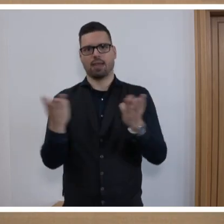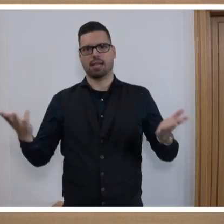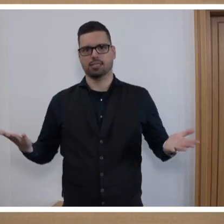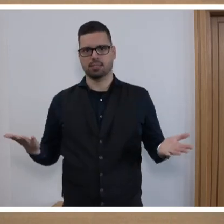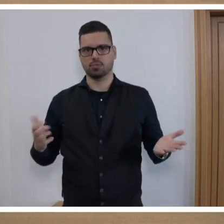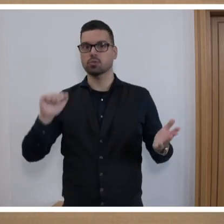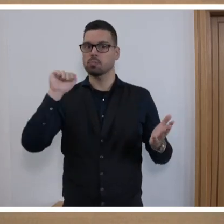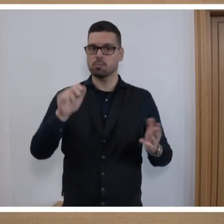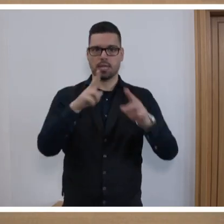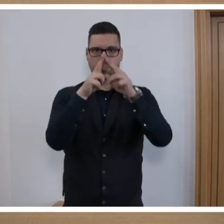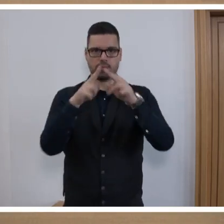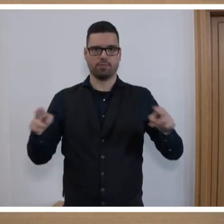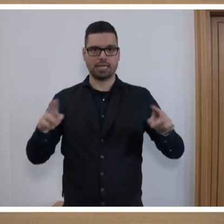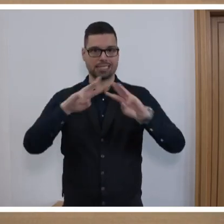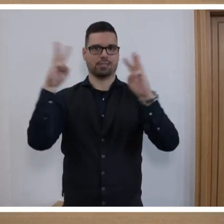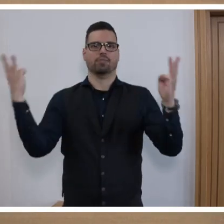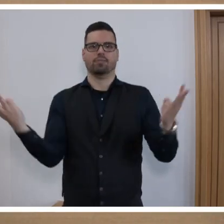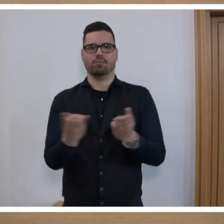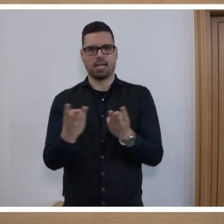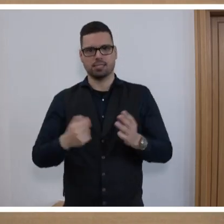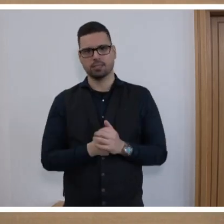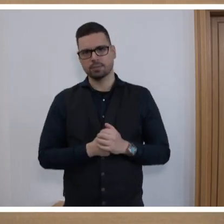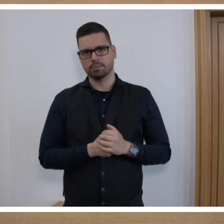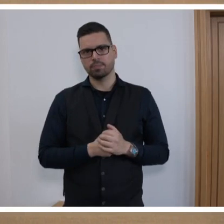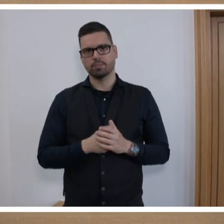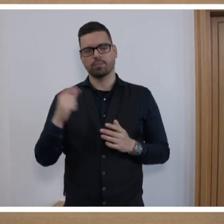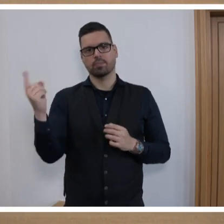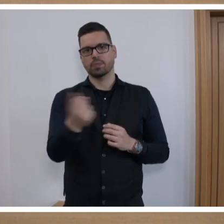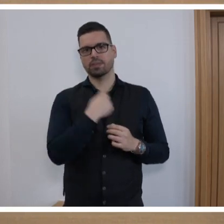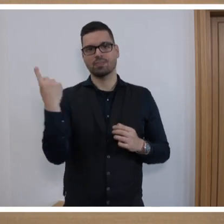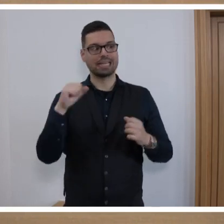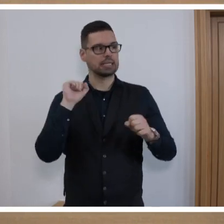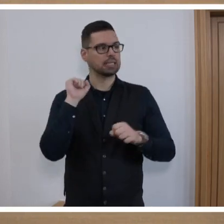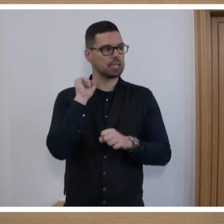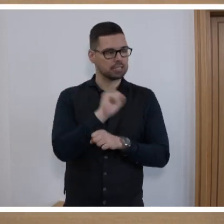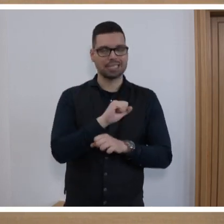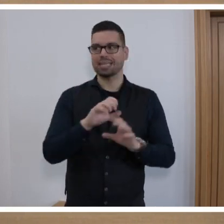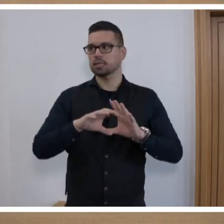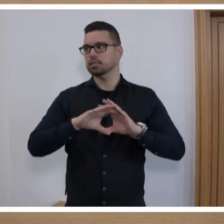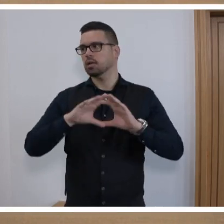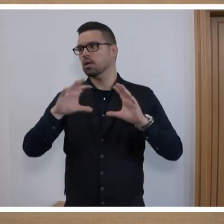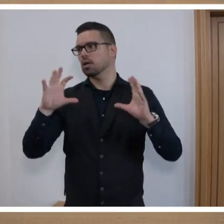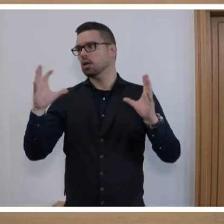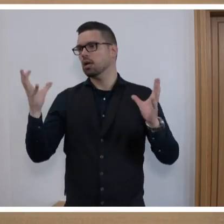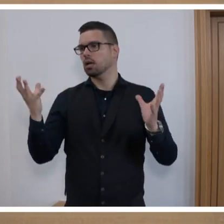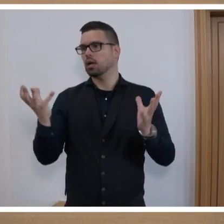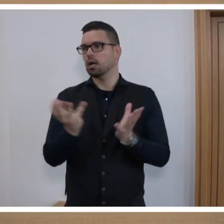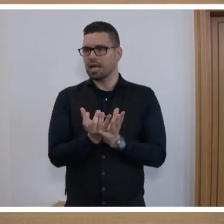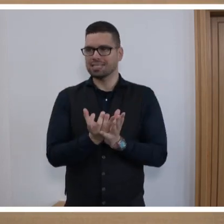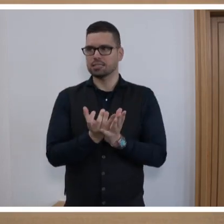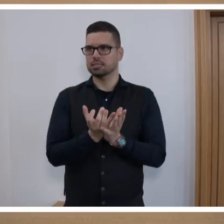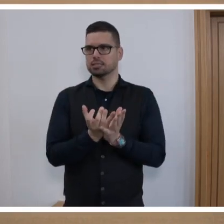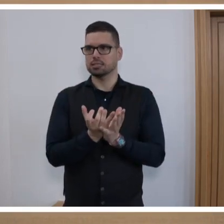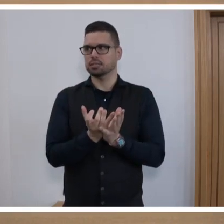von Frieden in der Welt. Also wir entgegen aller, ich will das nicht qualifizieren,